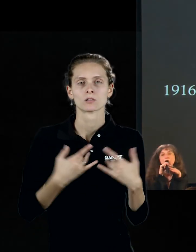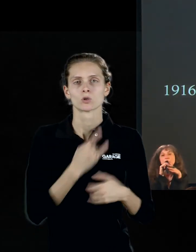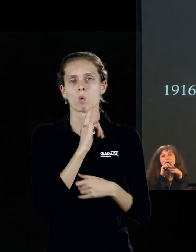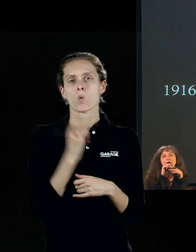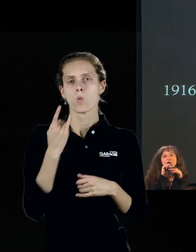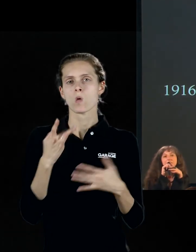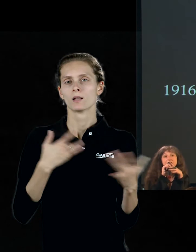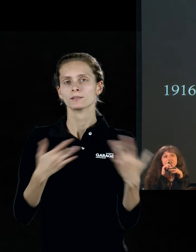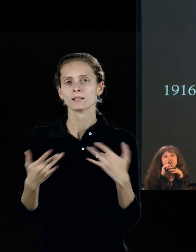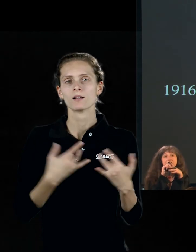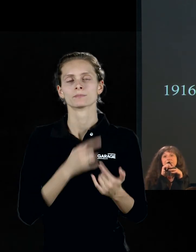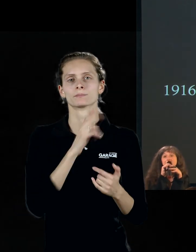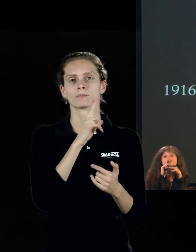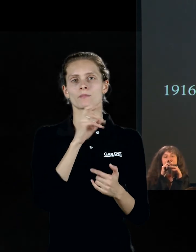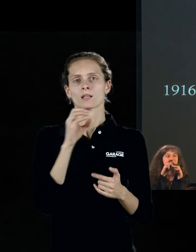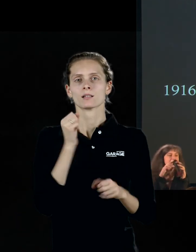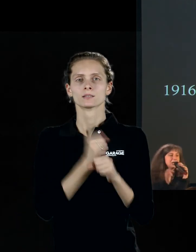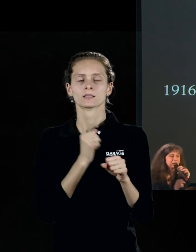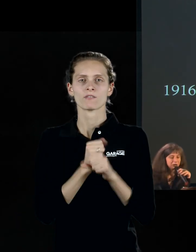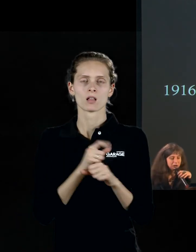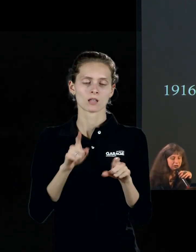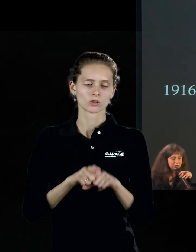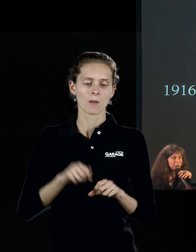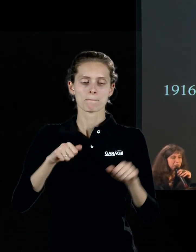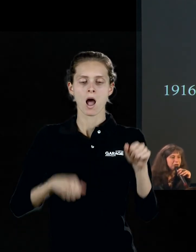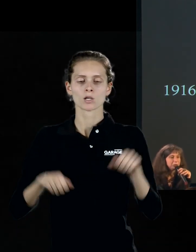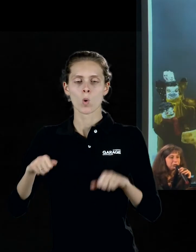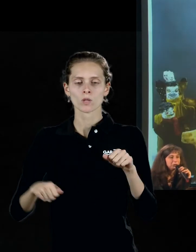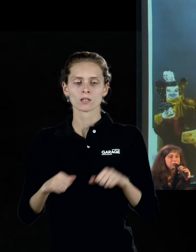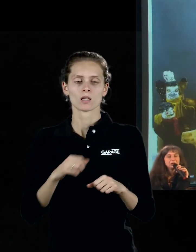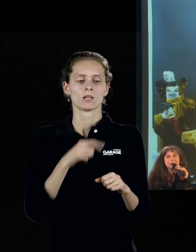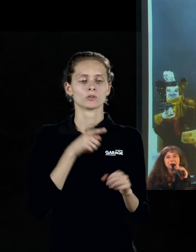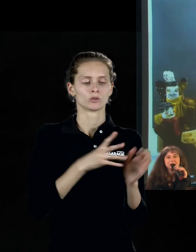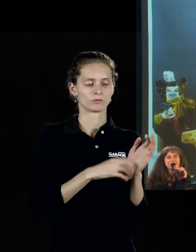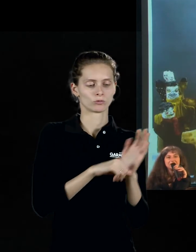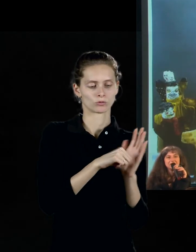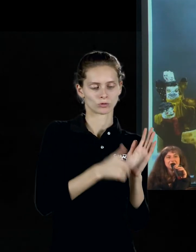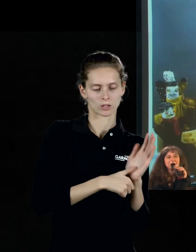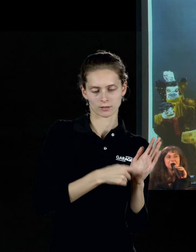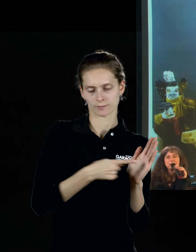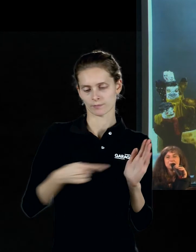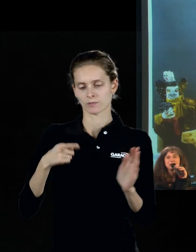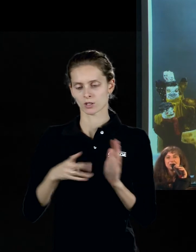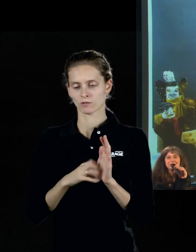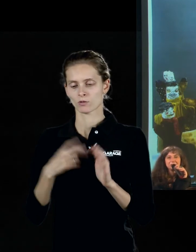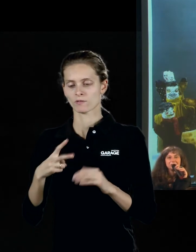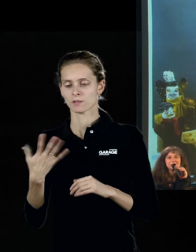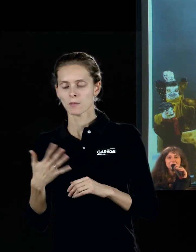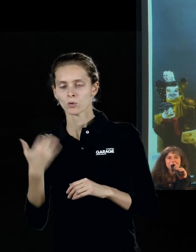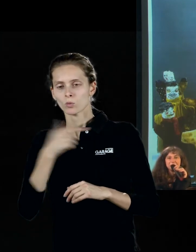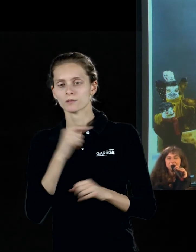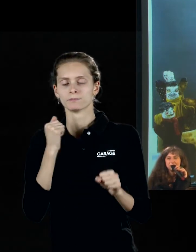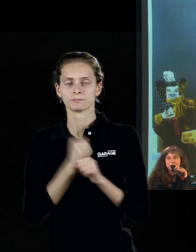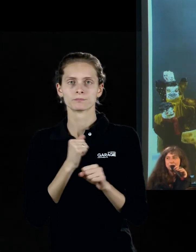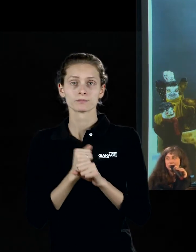создавал в том числе и марионеток. Он с 16 по 25 год создавал целый домашний кукольный театр вот